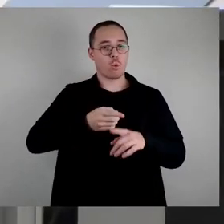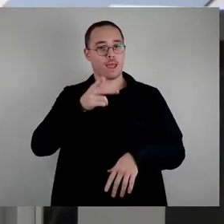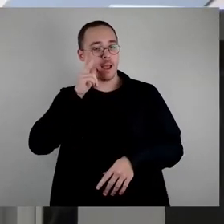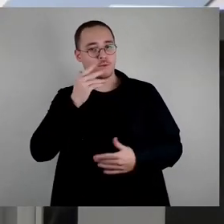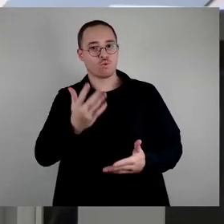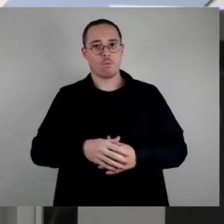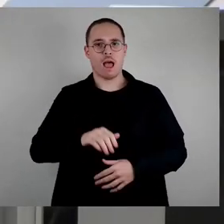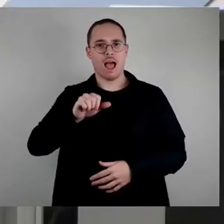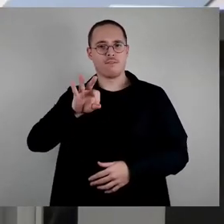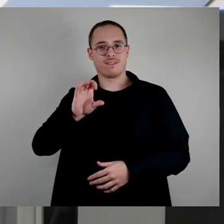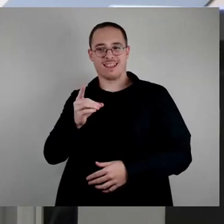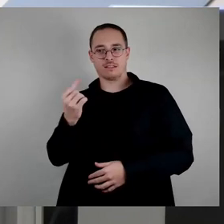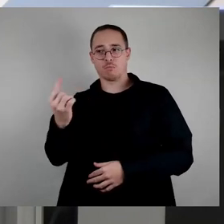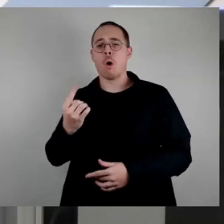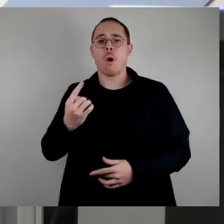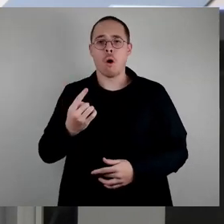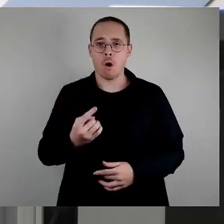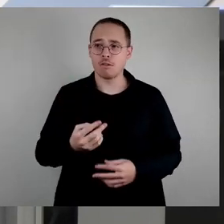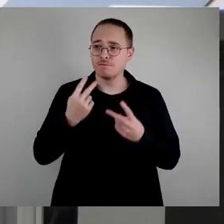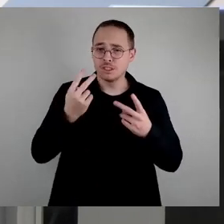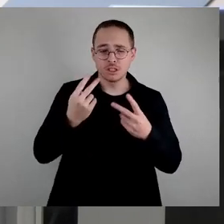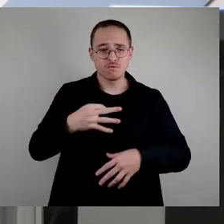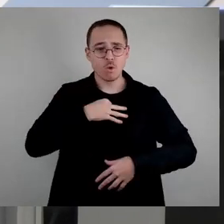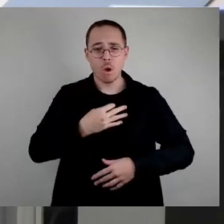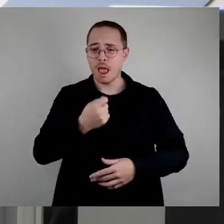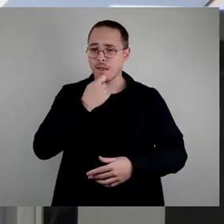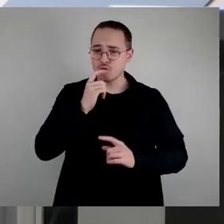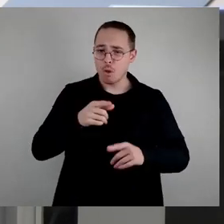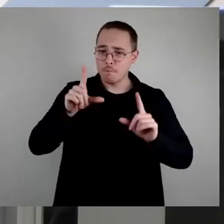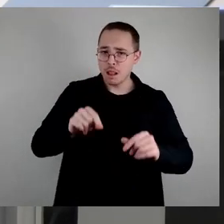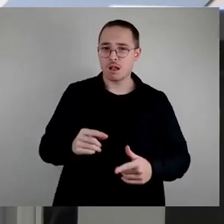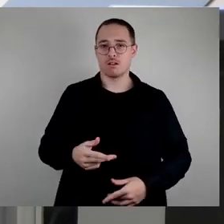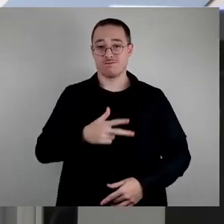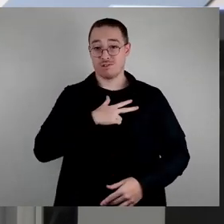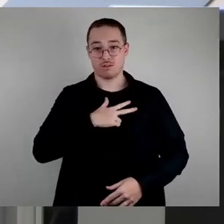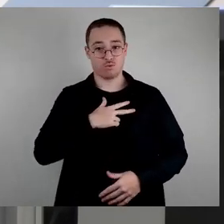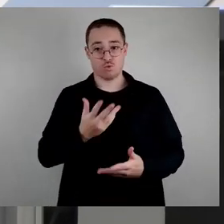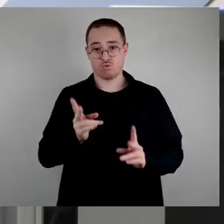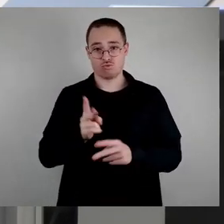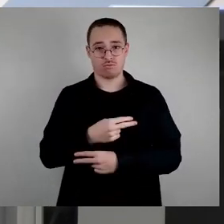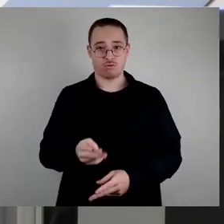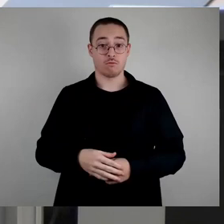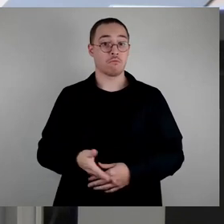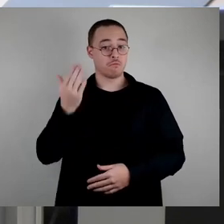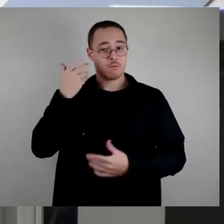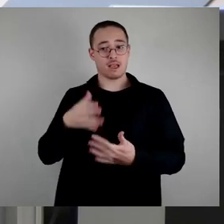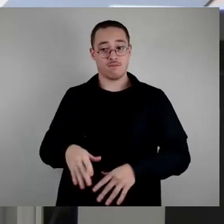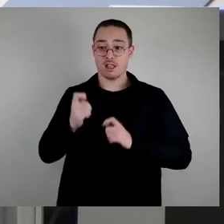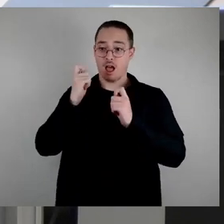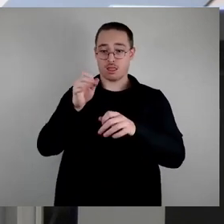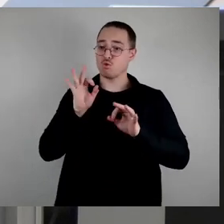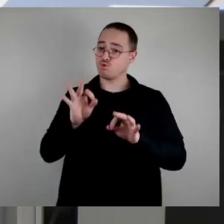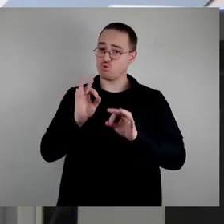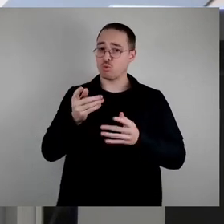erklären, warum. Es gab einen linken Antrag, der wirklich gute, konkrete Vorschläge gemacht hat, wie man die Kosten senken kann, und zwar nachhaltig.